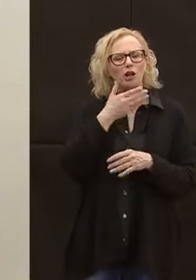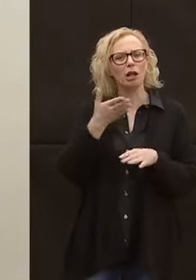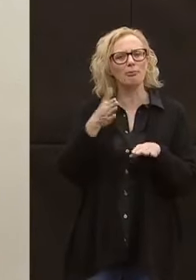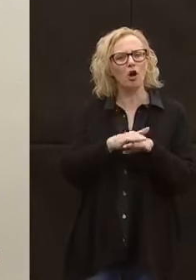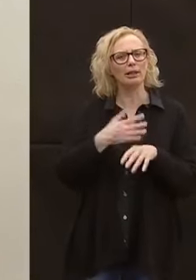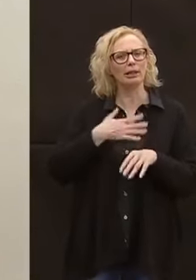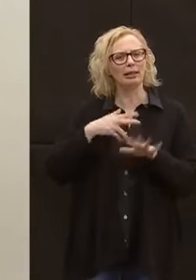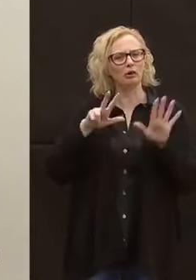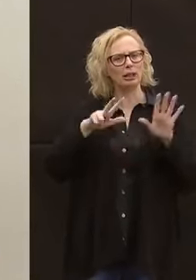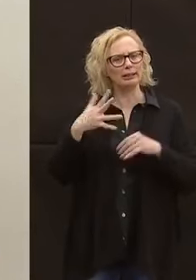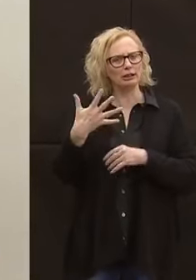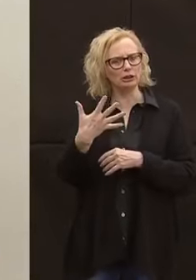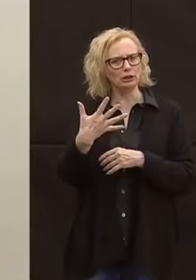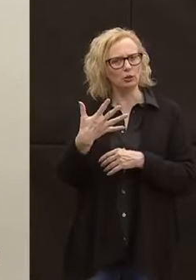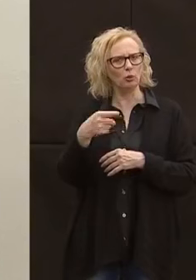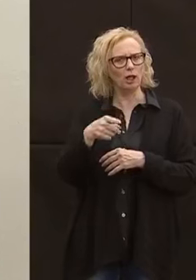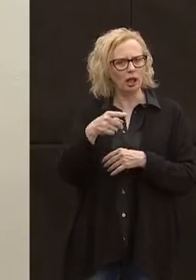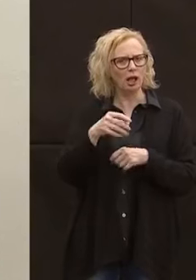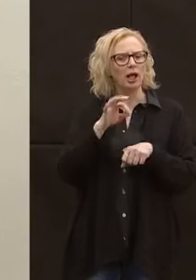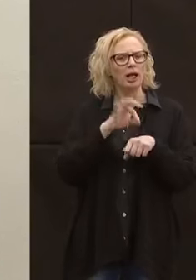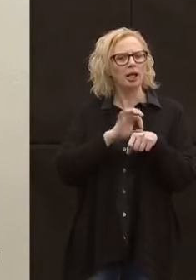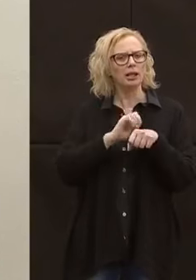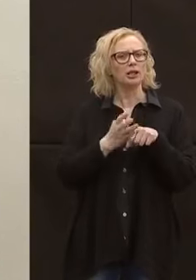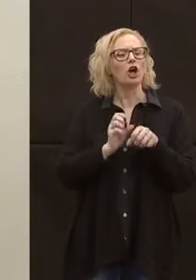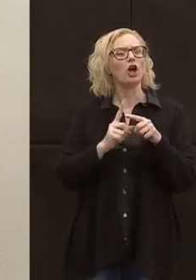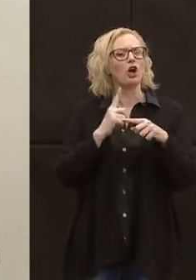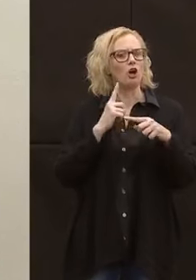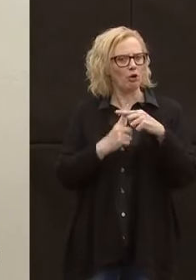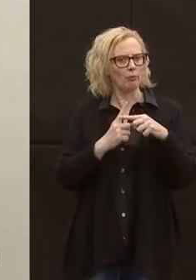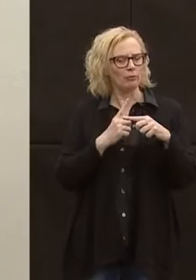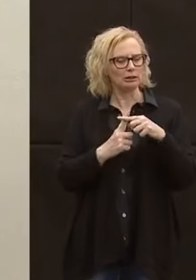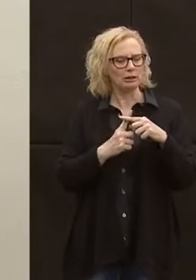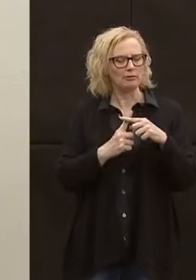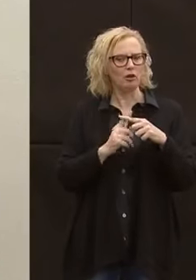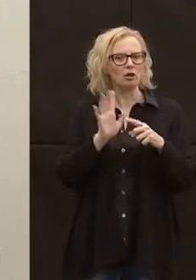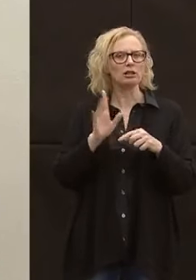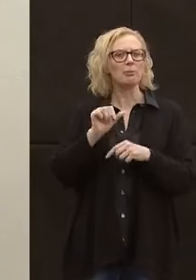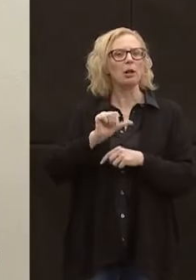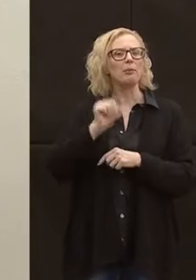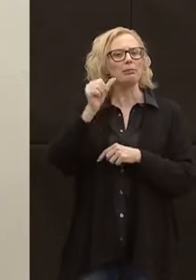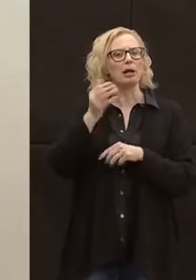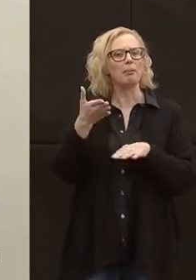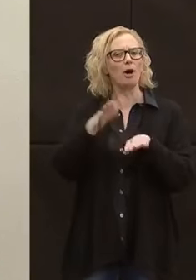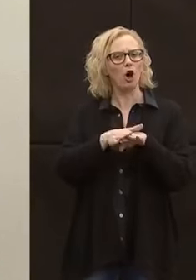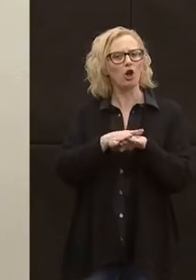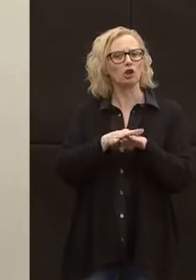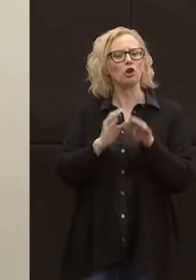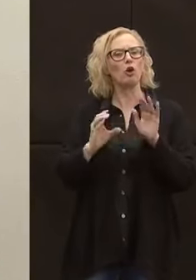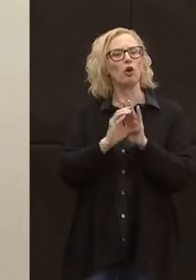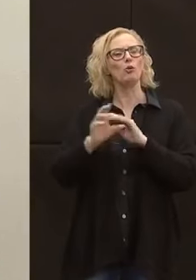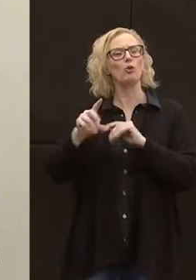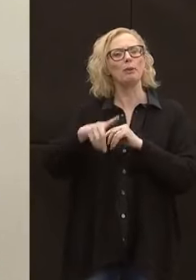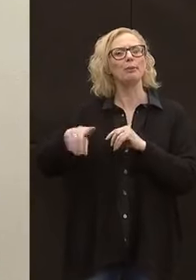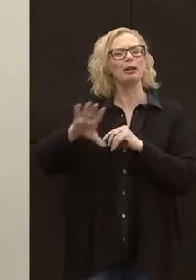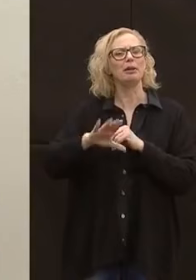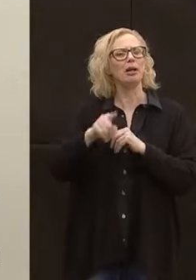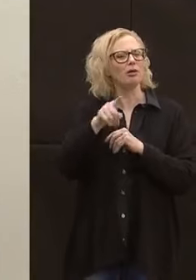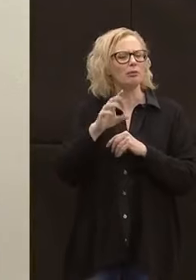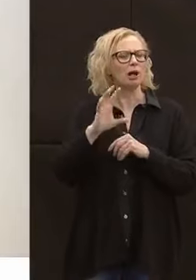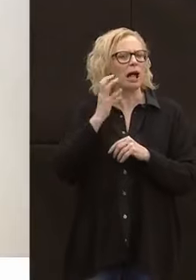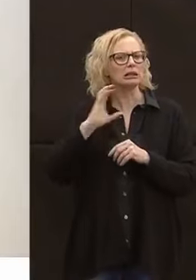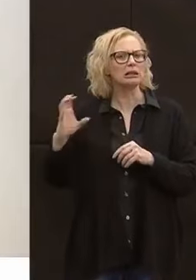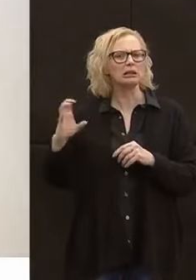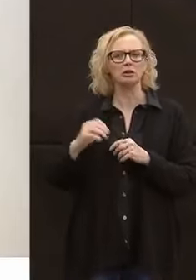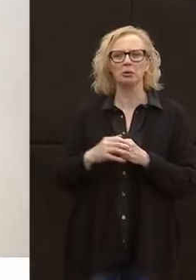di 85 anni risultata positiva al Covid, si tratterebbe del primo decesso nel comune del Primiero. Avete notizie?